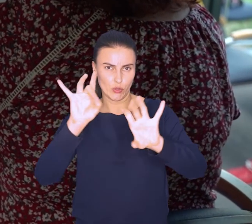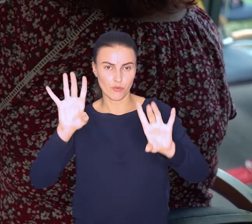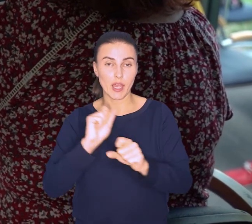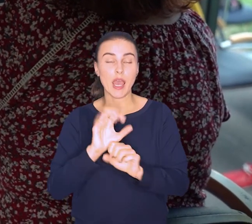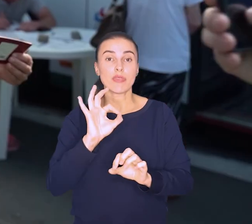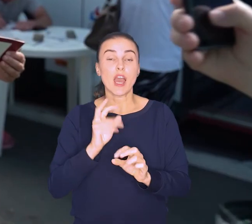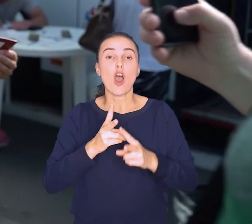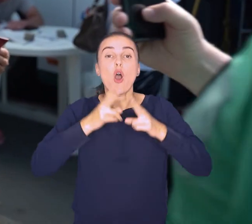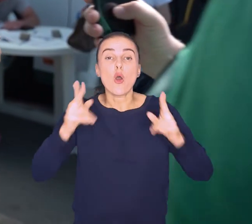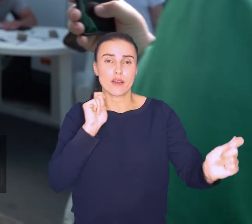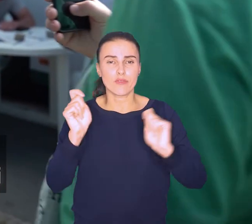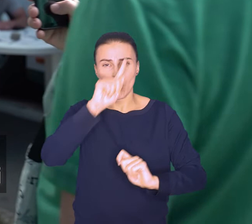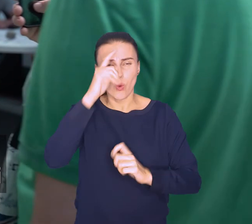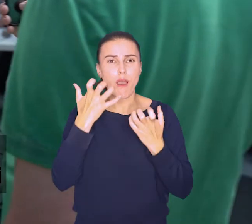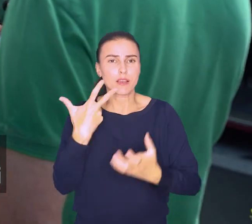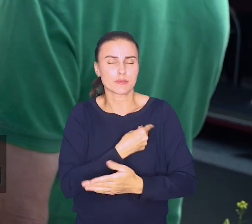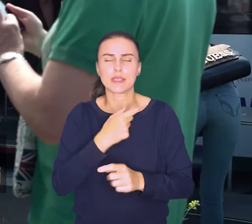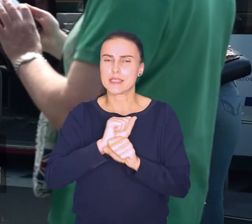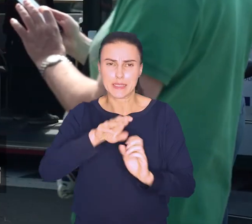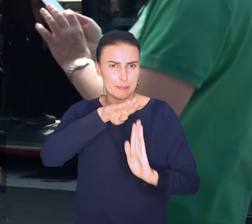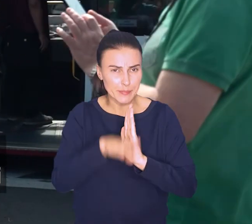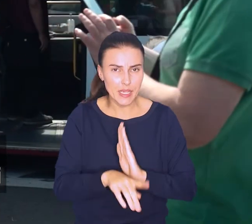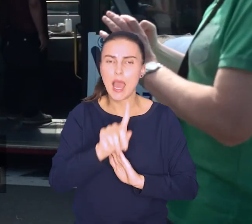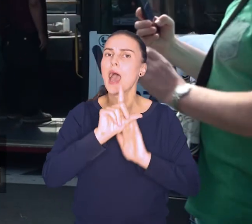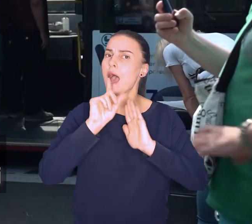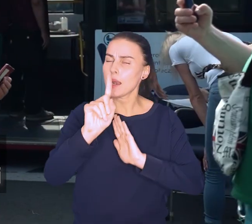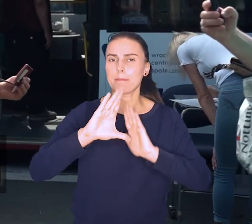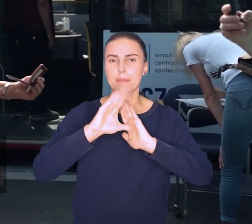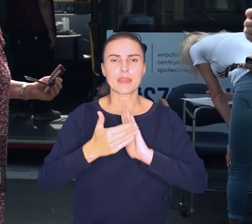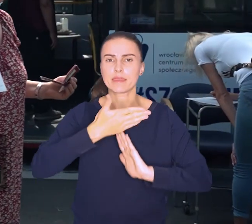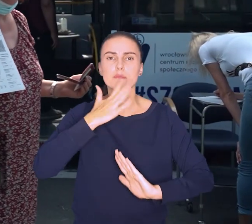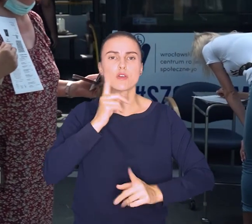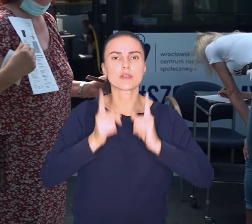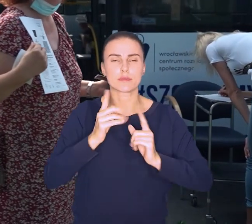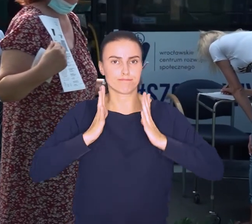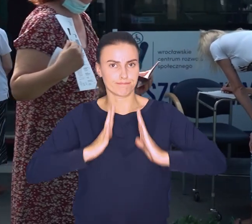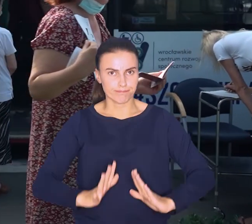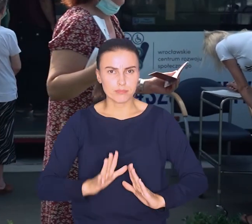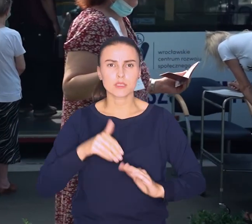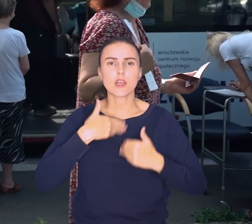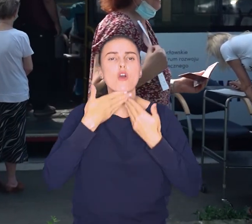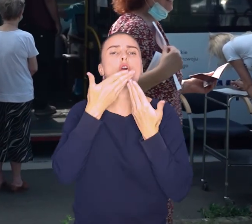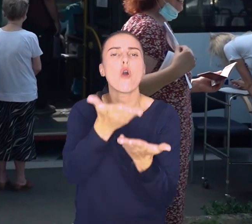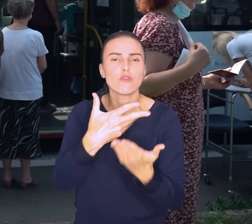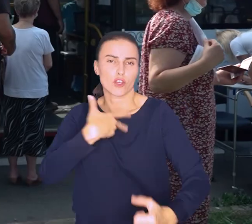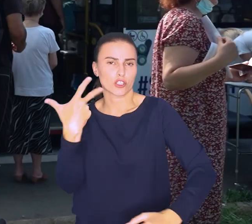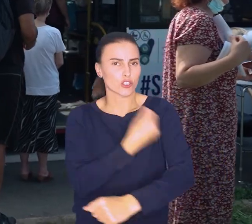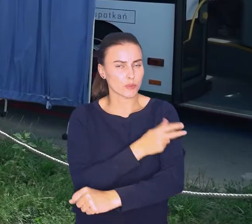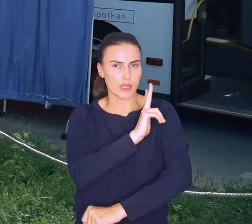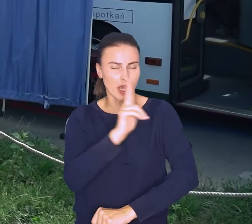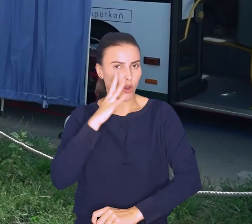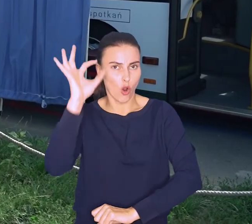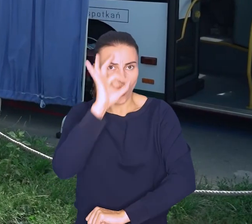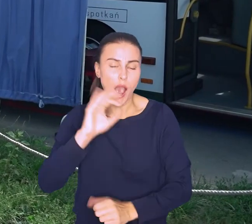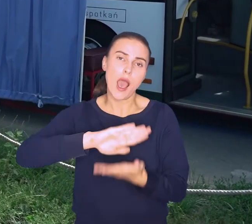wakacyjnym nieco zmalała, to miasto nie zwalnia tempa i oferuje możliwość przyjęcia szczepionki niemal na każdym kroku. Choćby